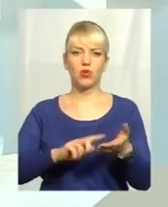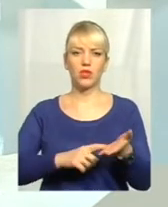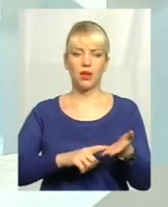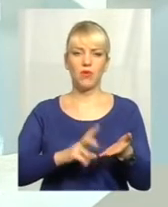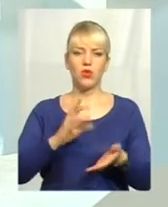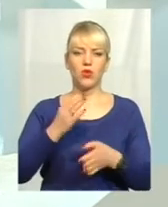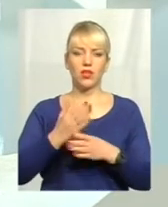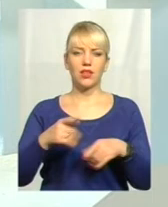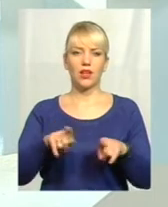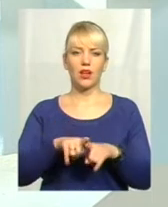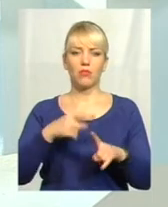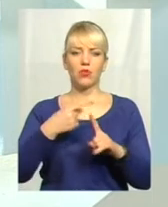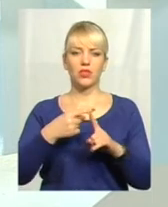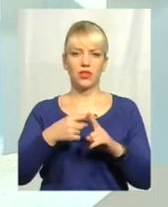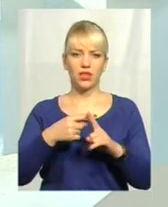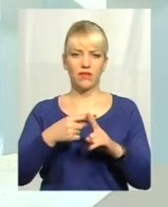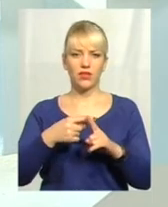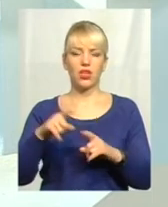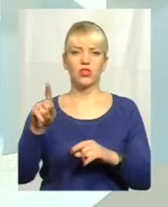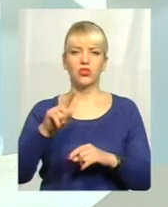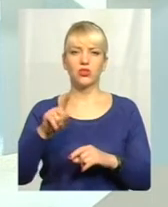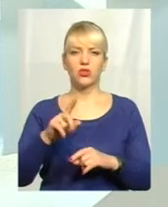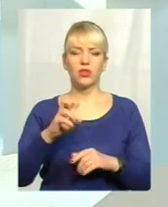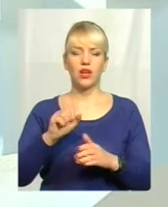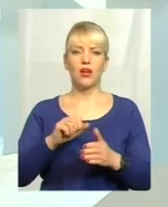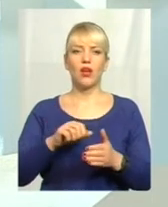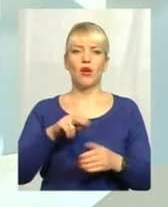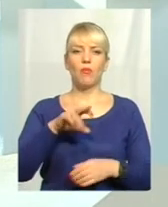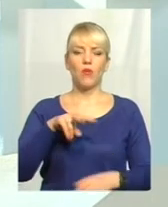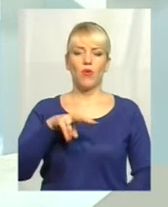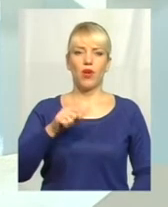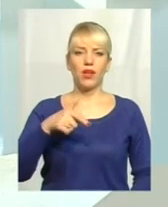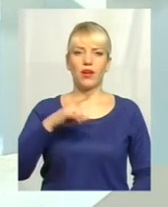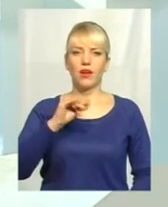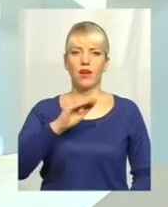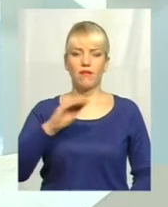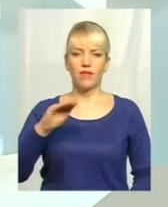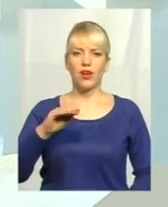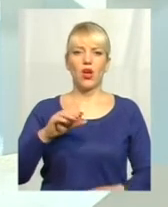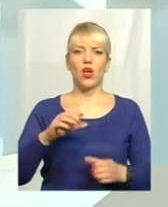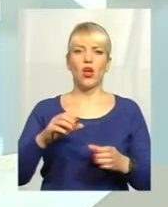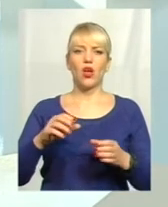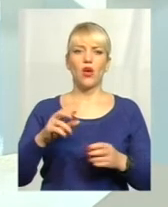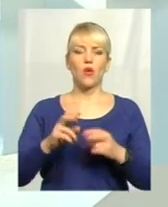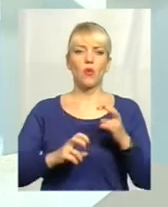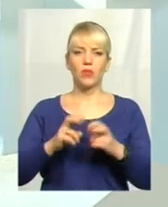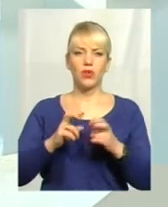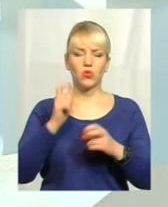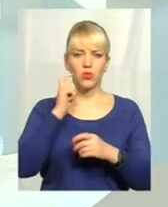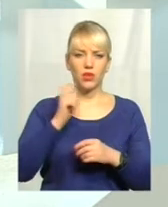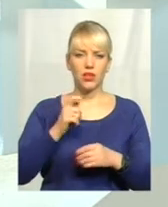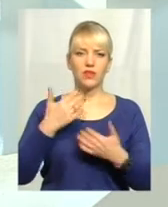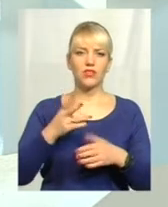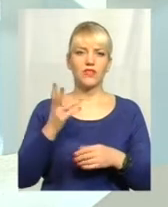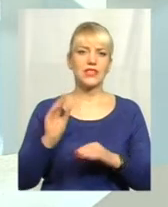позитивна і гарна нота, це те, що на поліграф-комбінаті України нещодавно була встановлена друга лінія, тому за місяць-другий